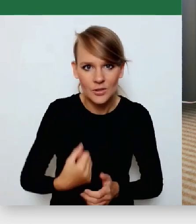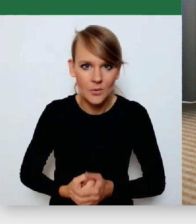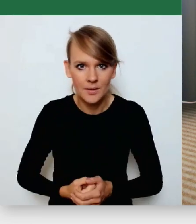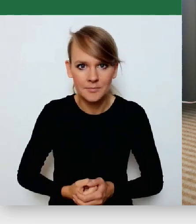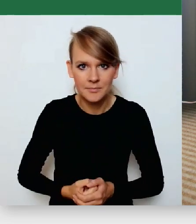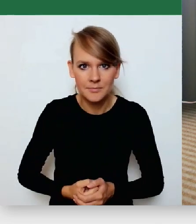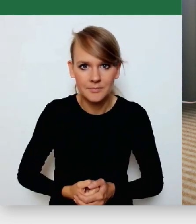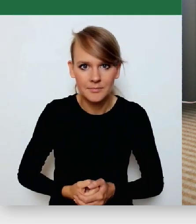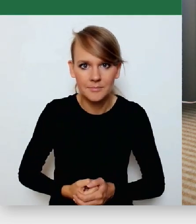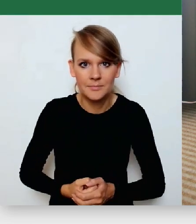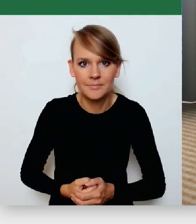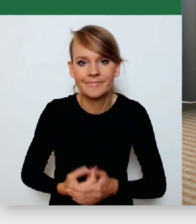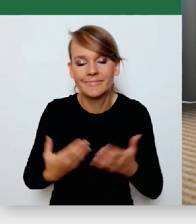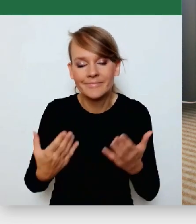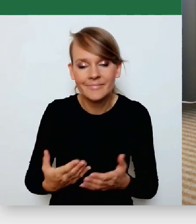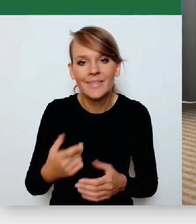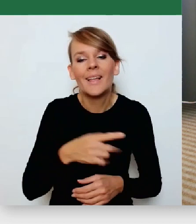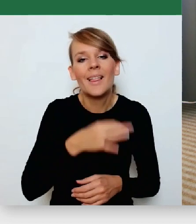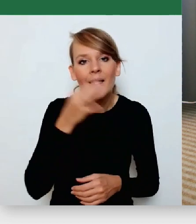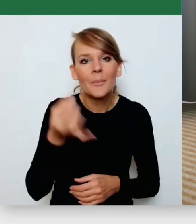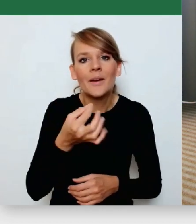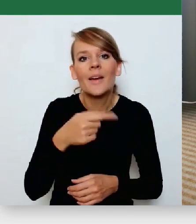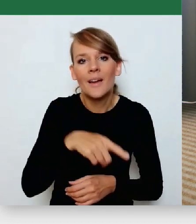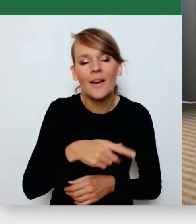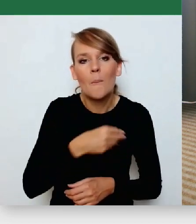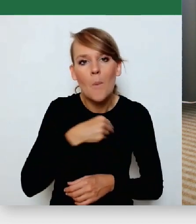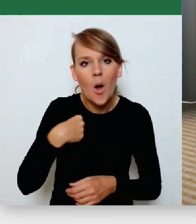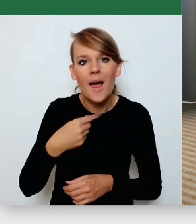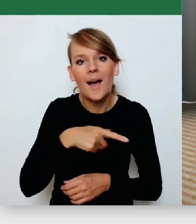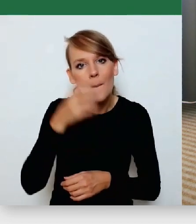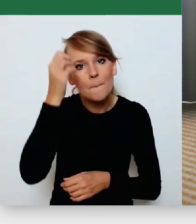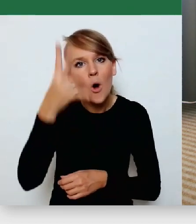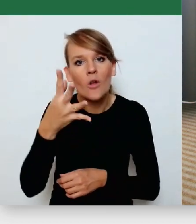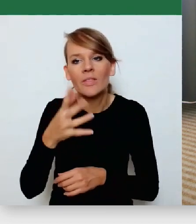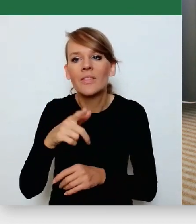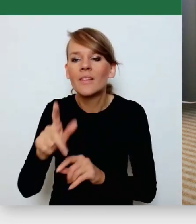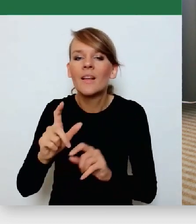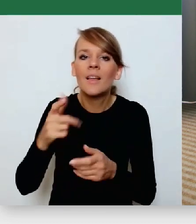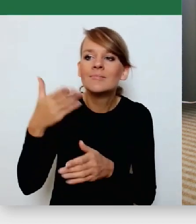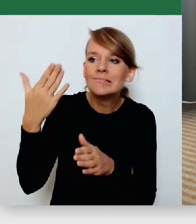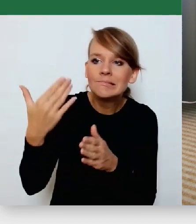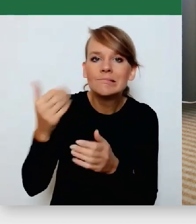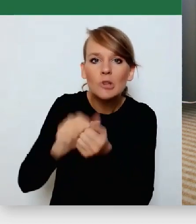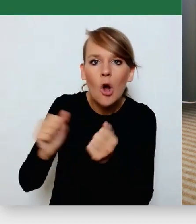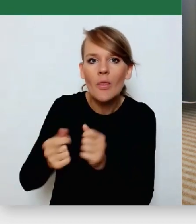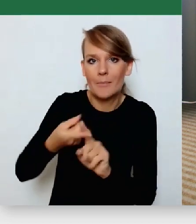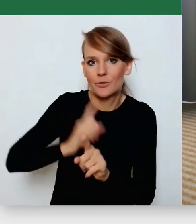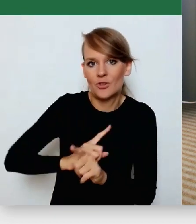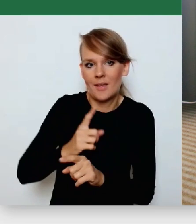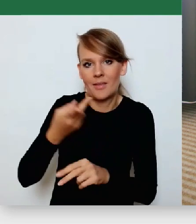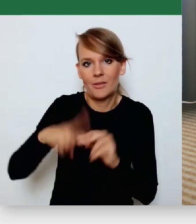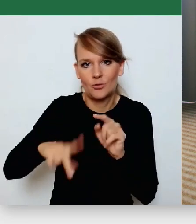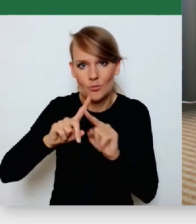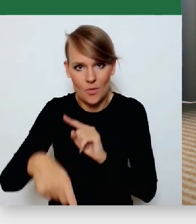Polak mądry był przed szkodą niż po szkodzie. No bo straciliśmy, znaczy nie wiemy, ale państwu